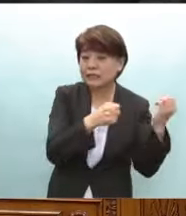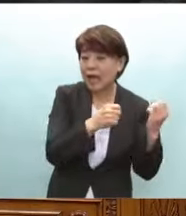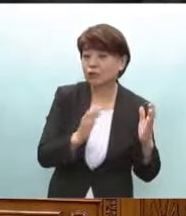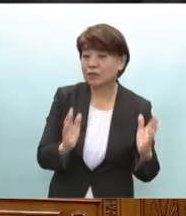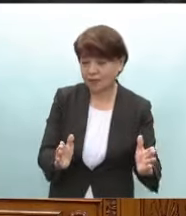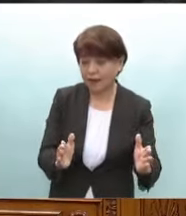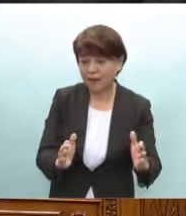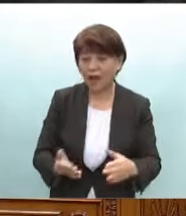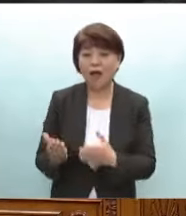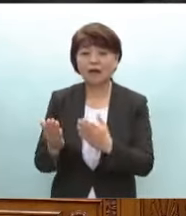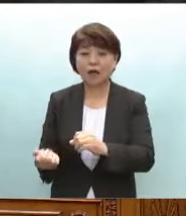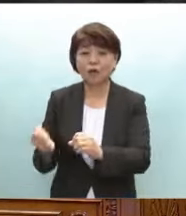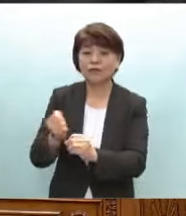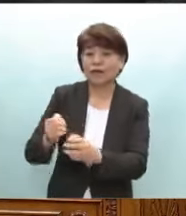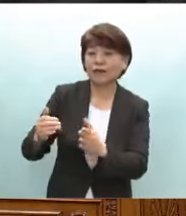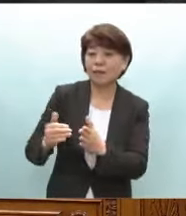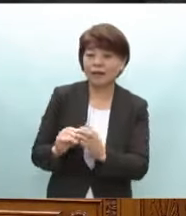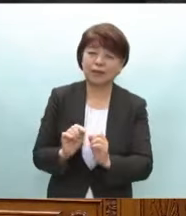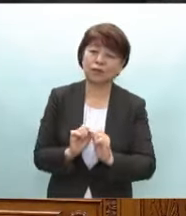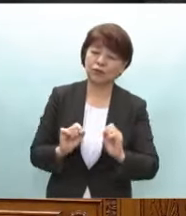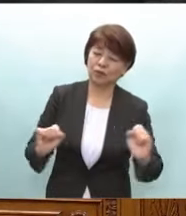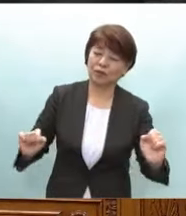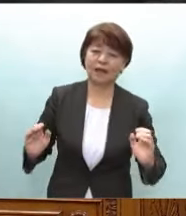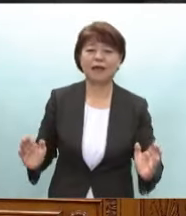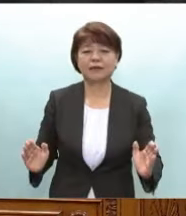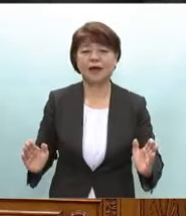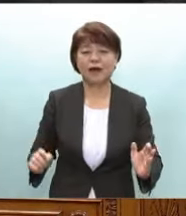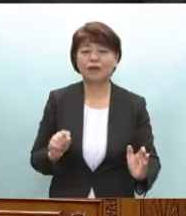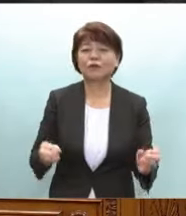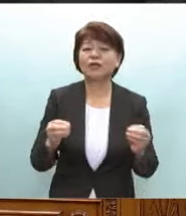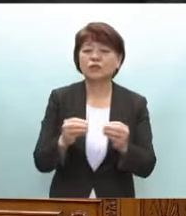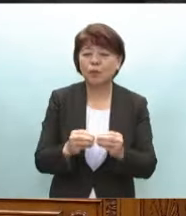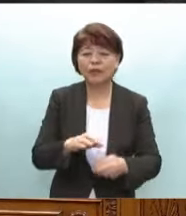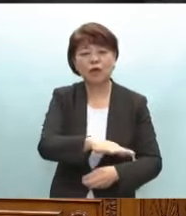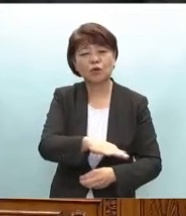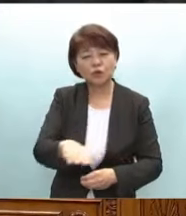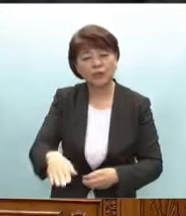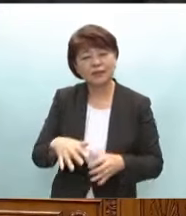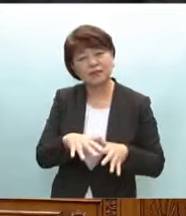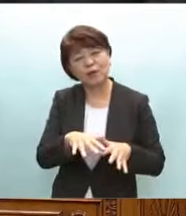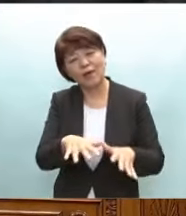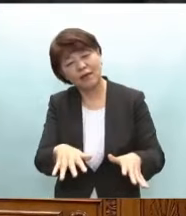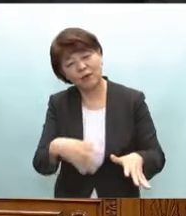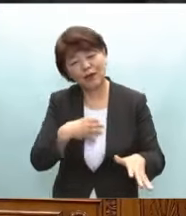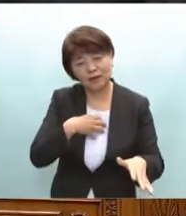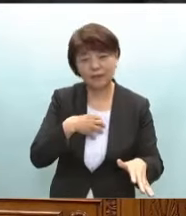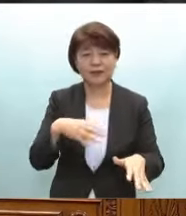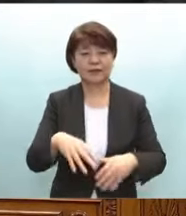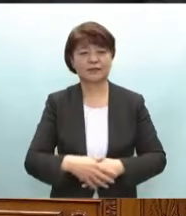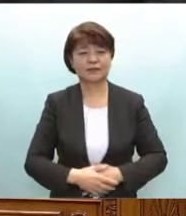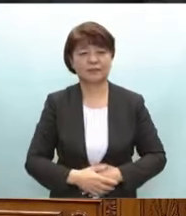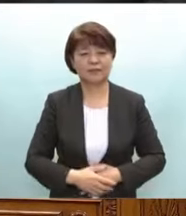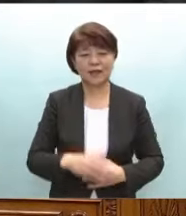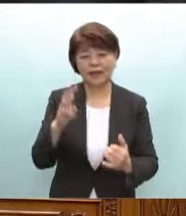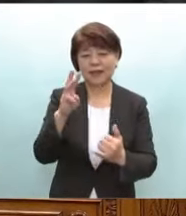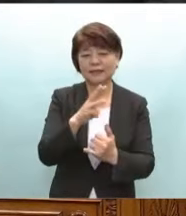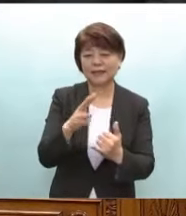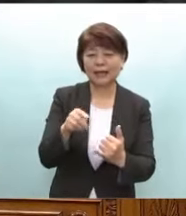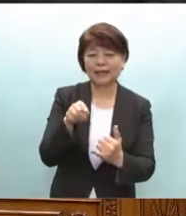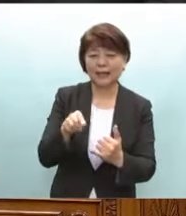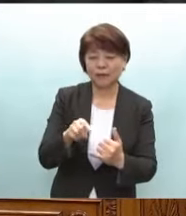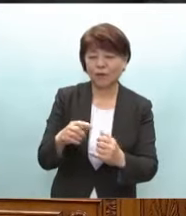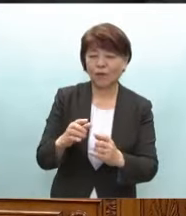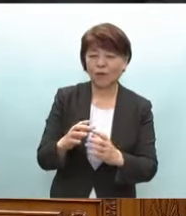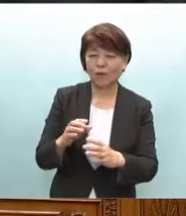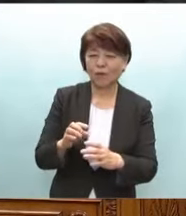や学校再開までの長期化それに伴う子どもたちへの影響が懸念されます災害の激し